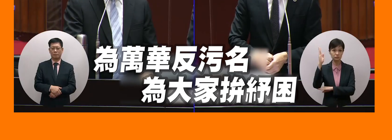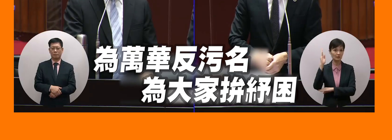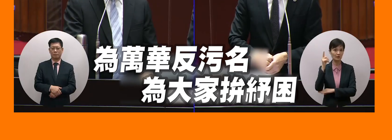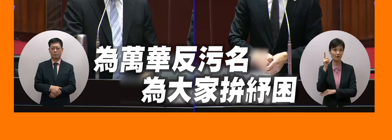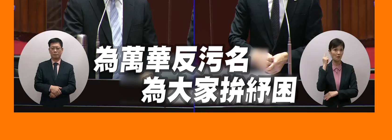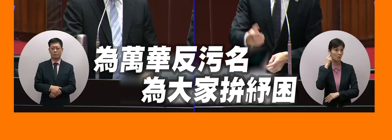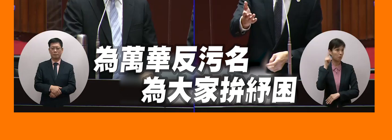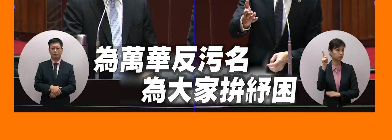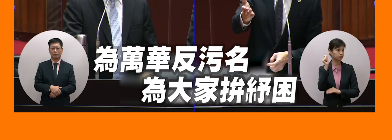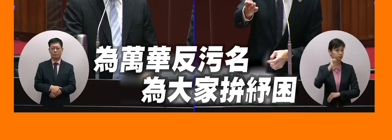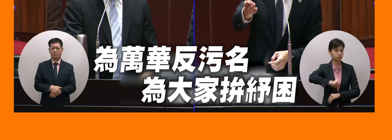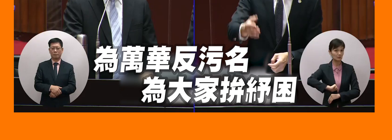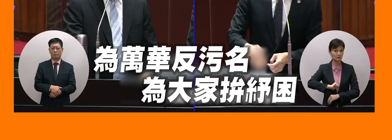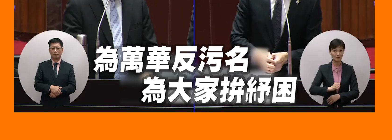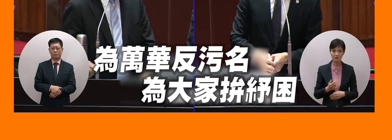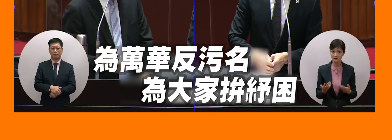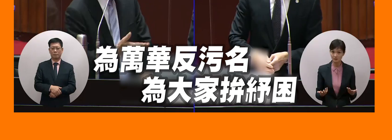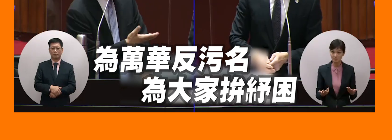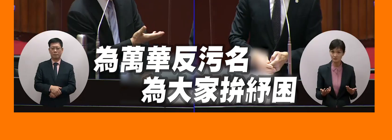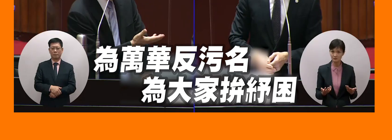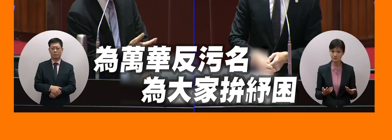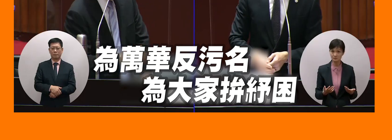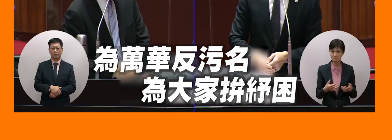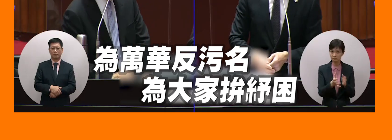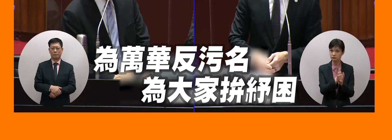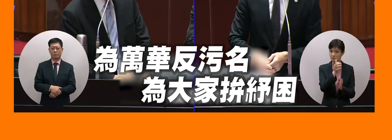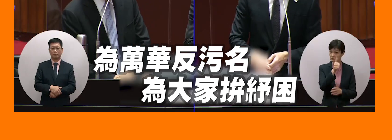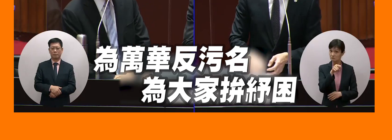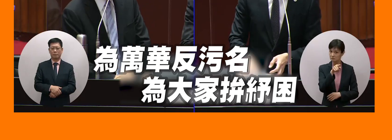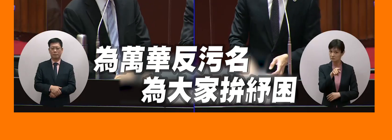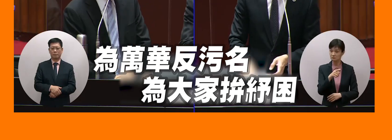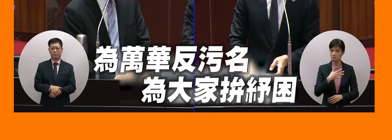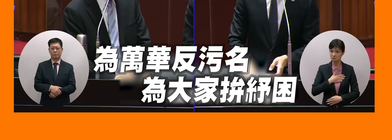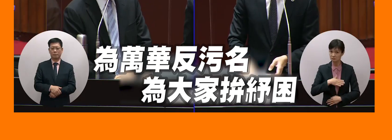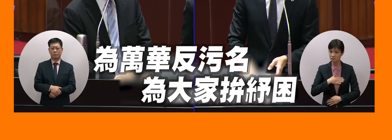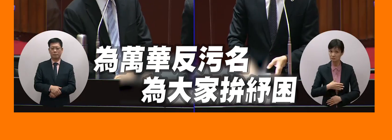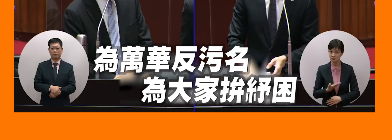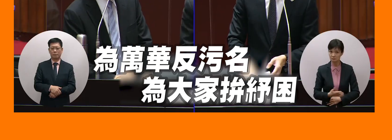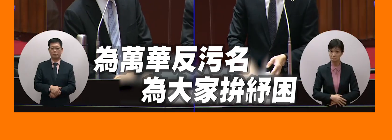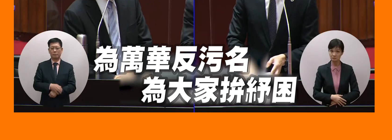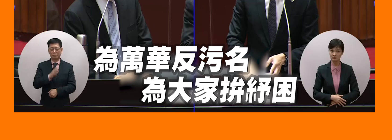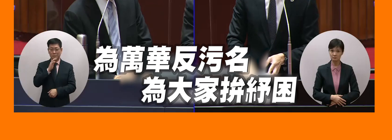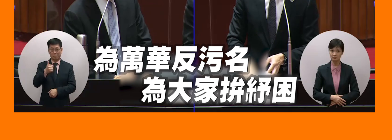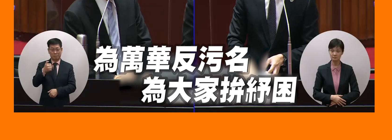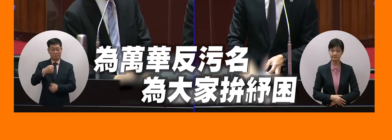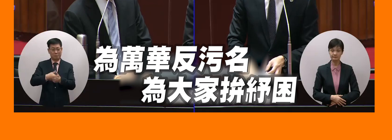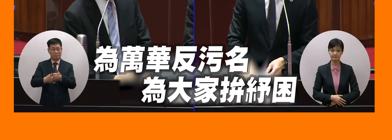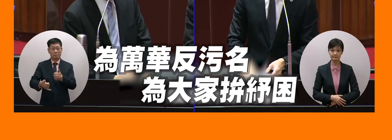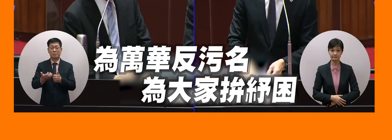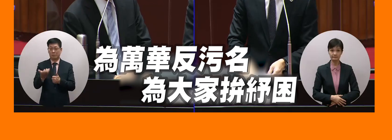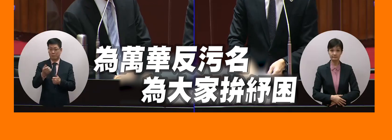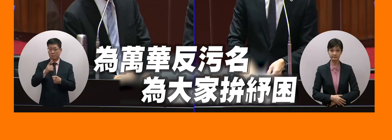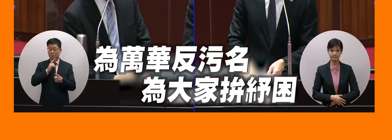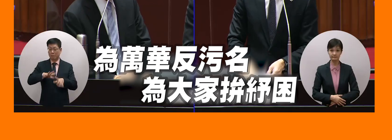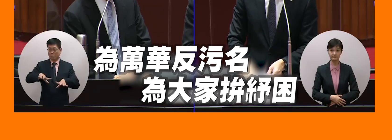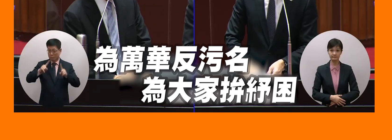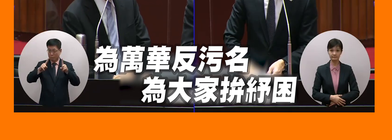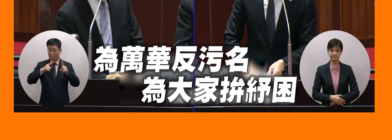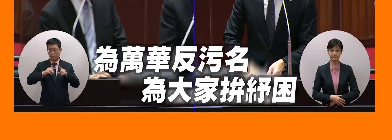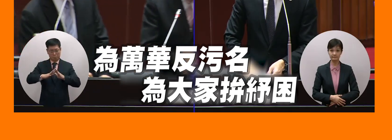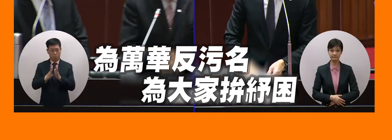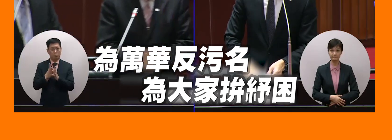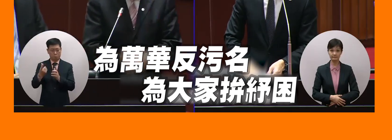問題我看我部長那裡部長是不是有想要這個是感謝委員因為委員你第一時間